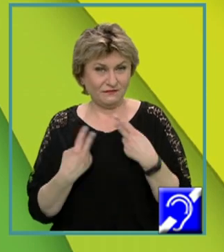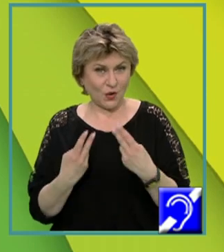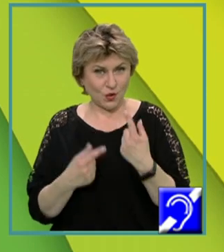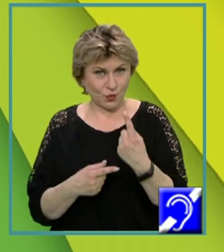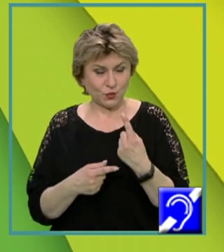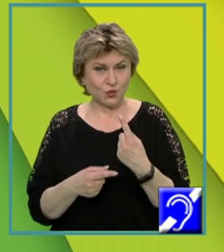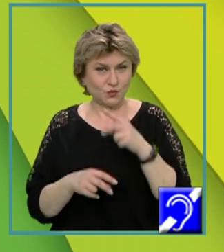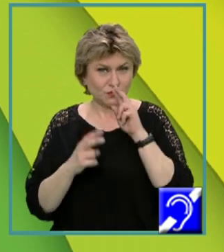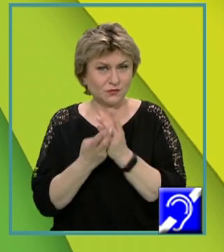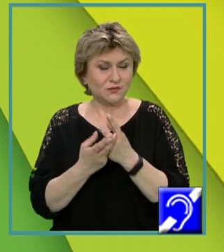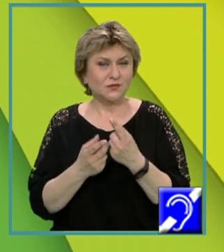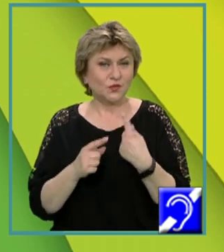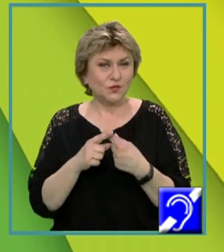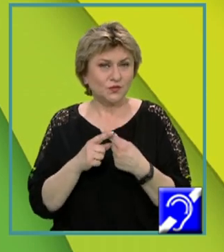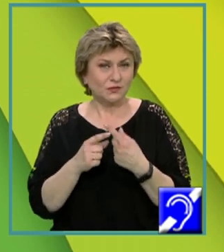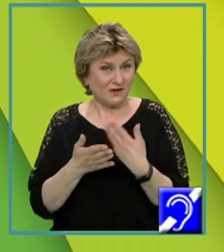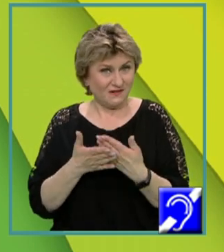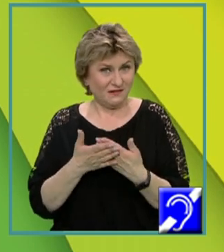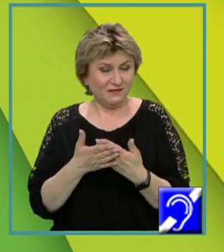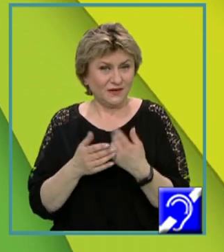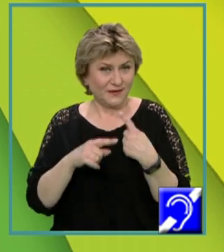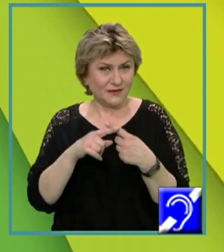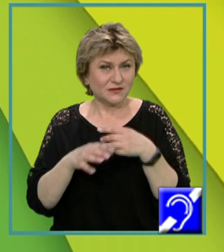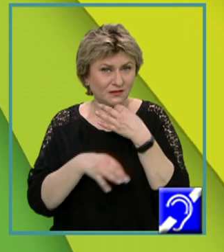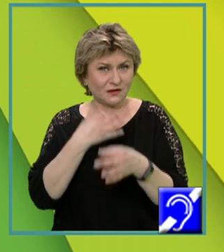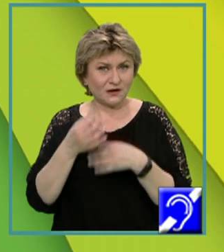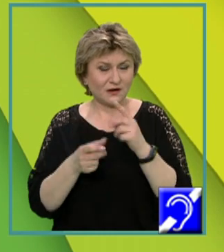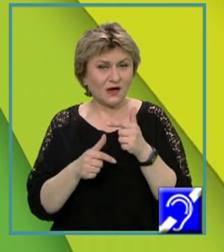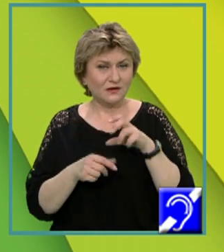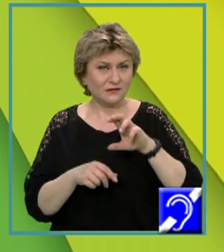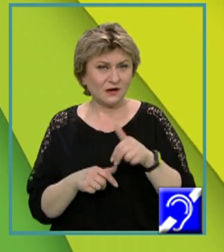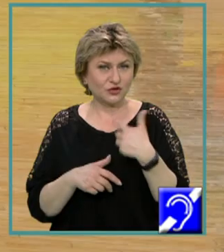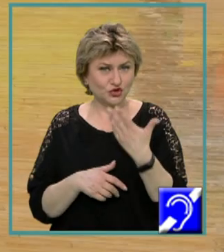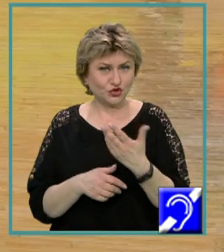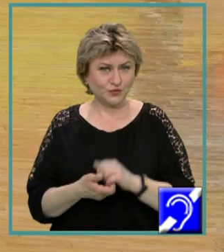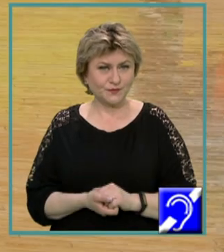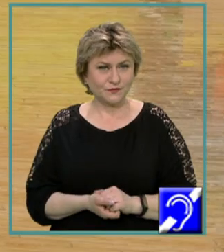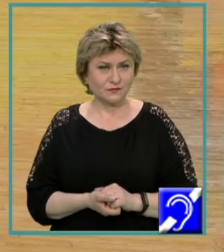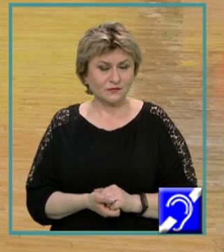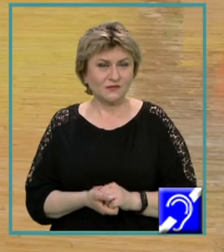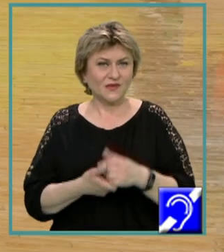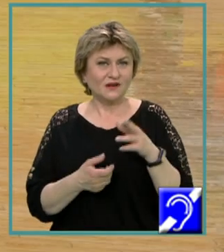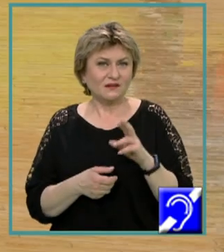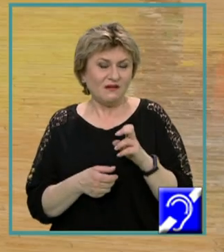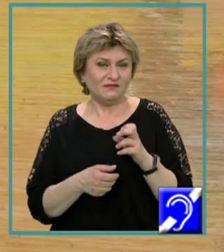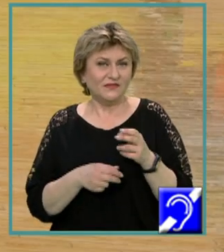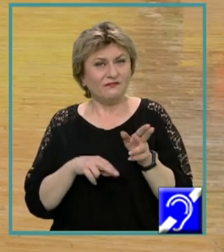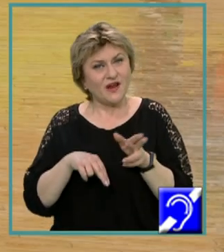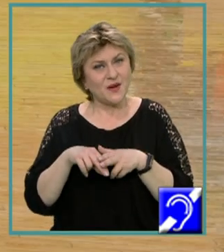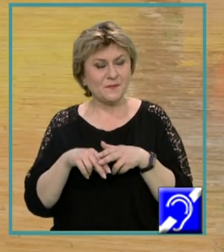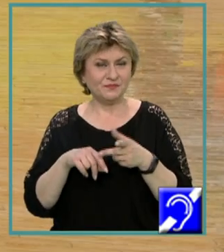corespunzătoare acelui X declarat la linia 5. Să revenim la subprograme.